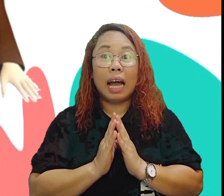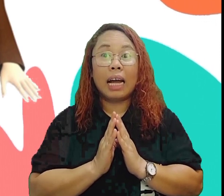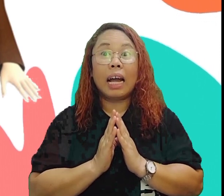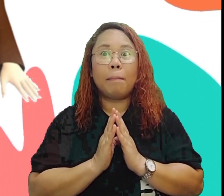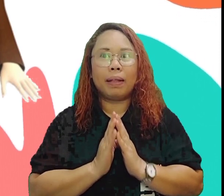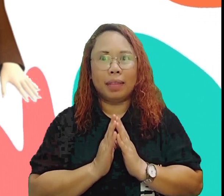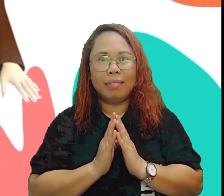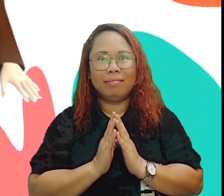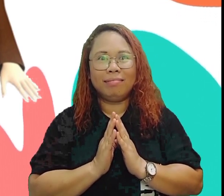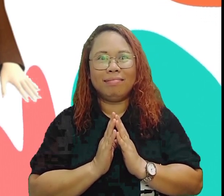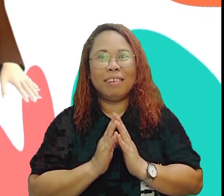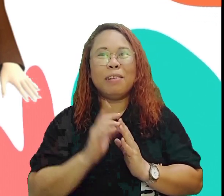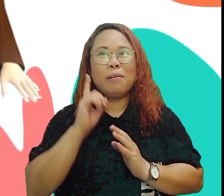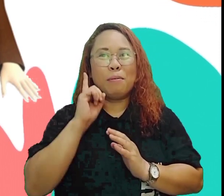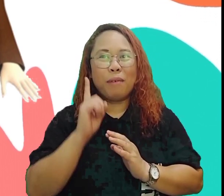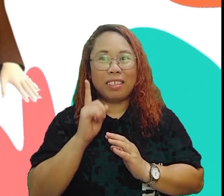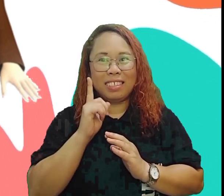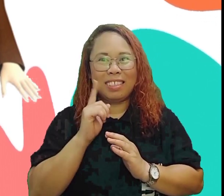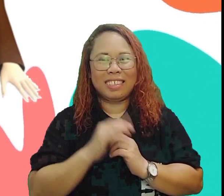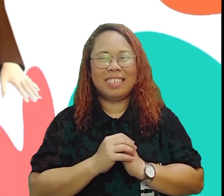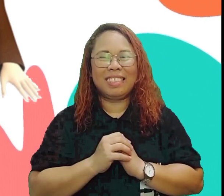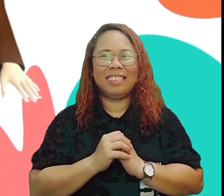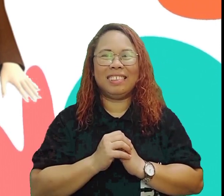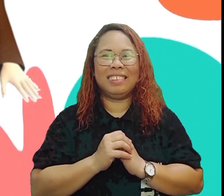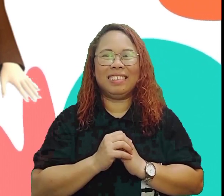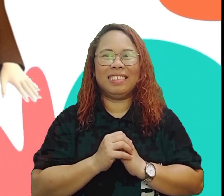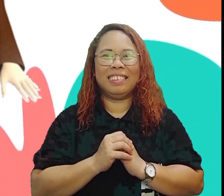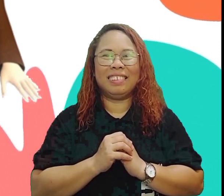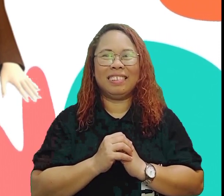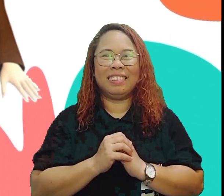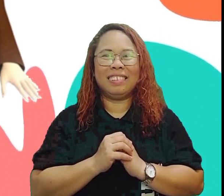kanilang kapatid. Watch this!